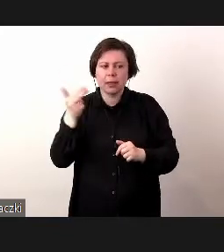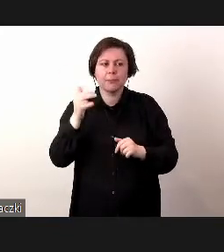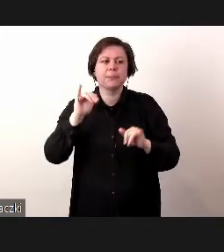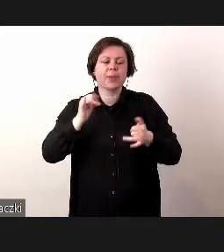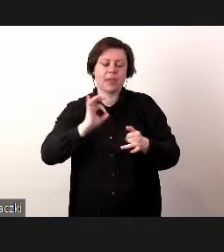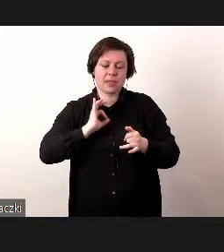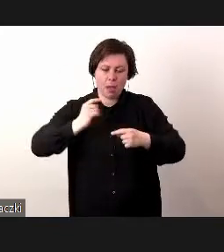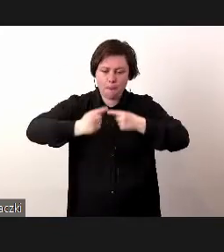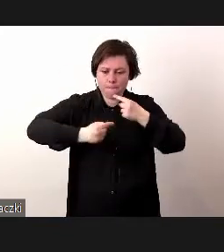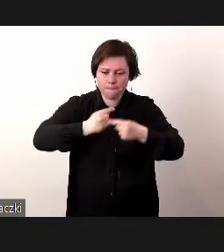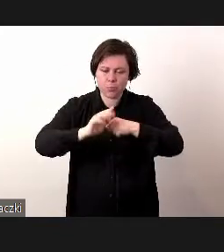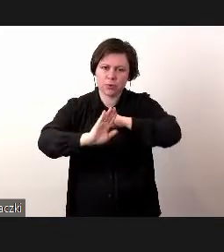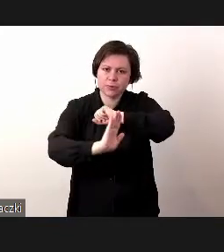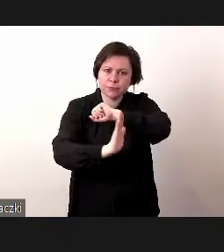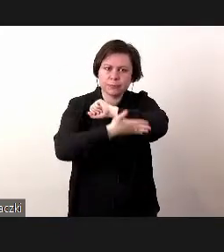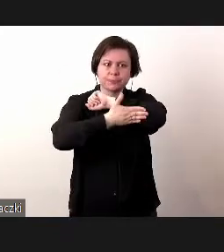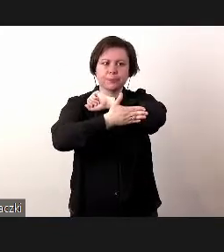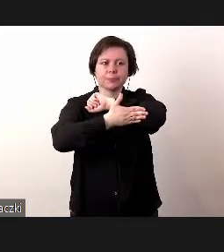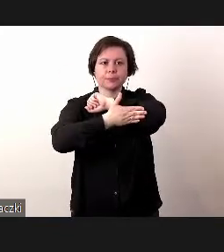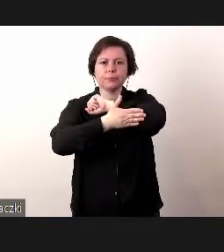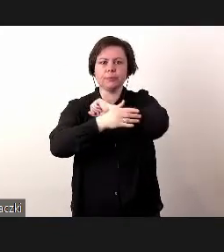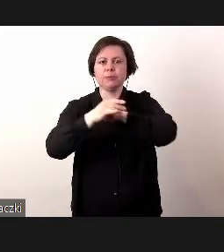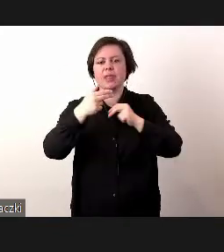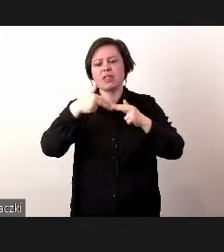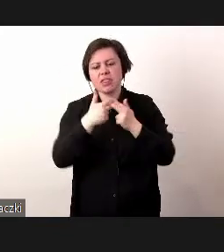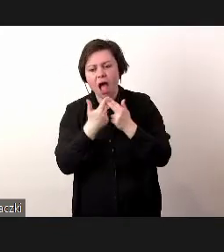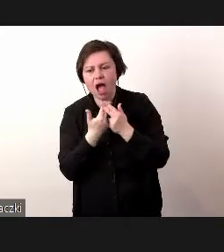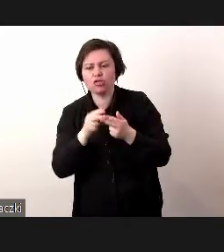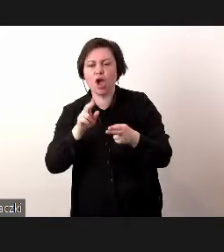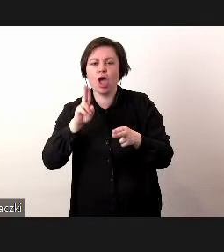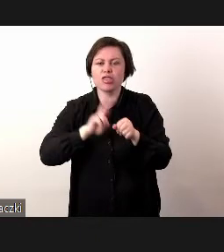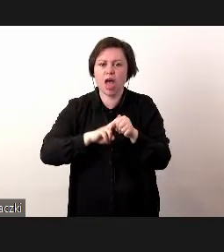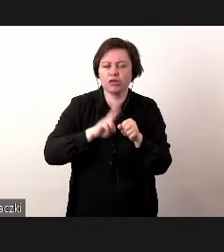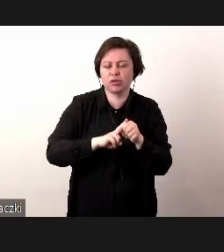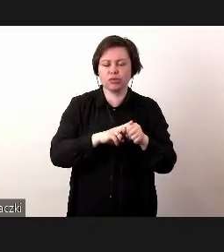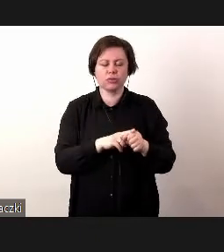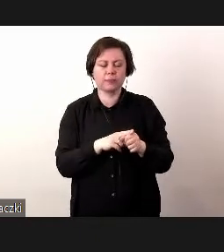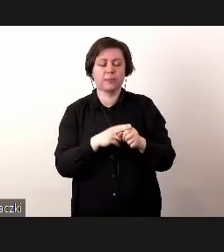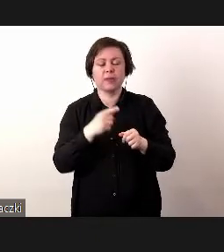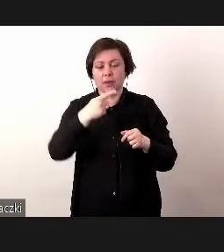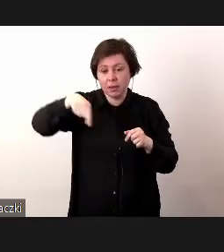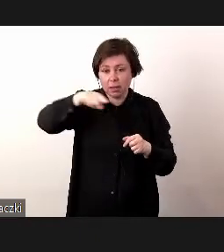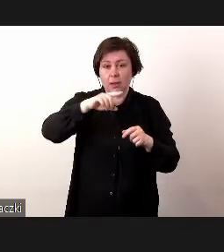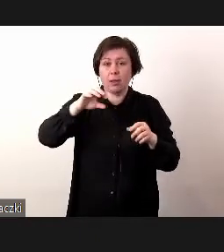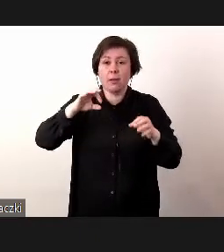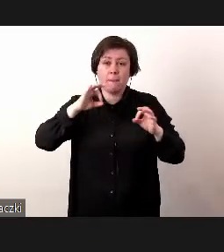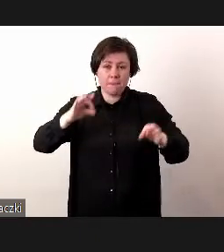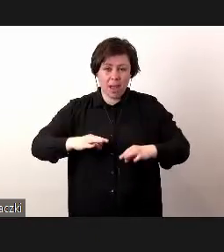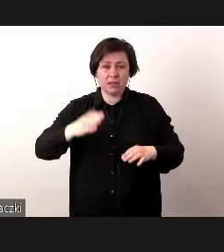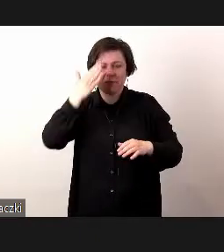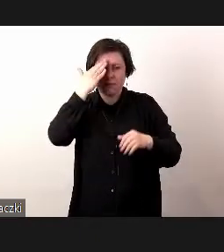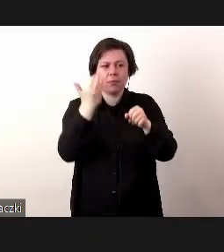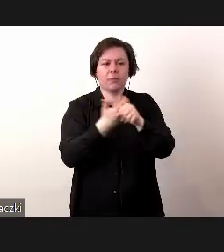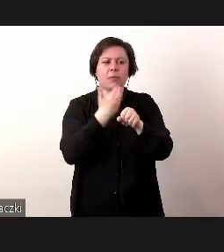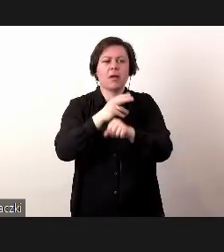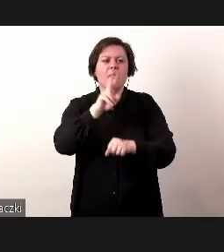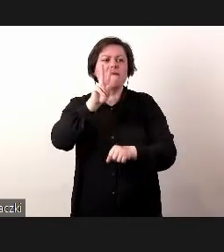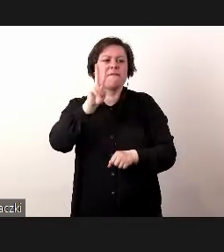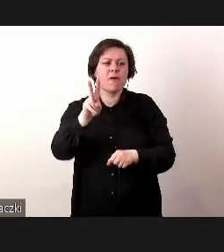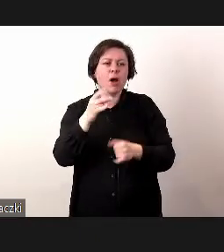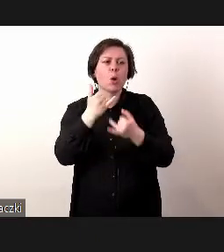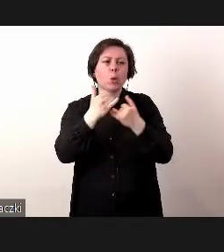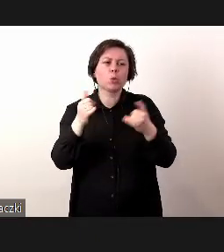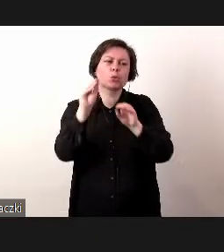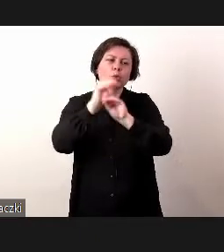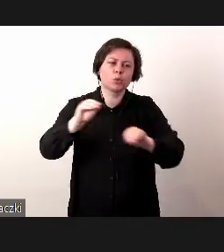procesy możemy wesprzeć narzędziowo i oczywiście większość z Państwa zna model V z różnych